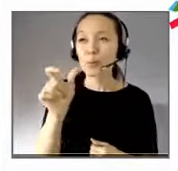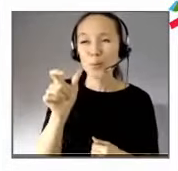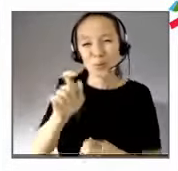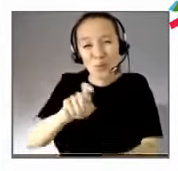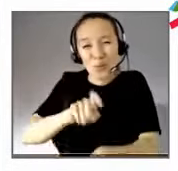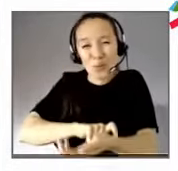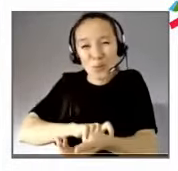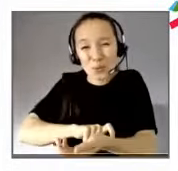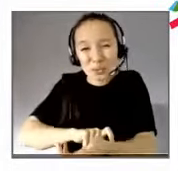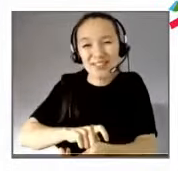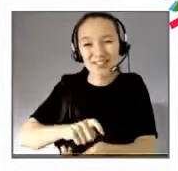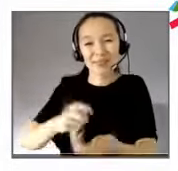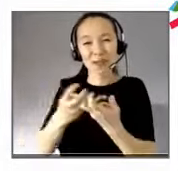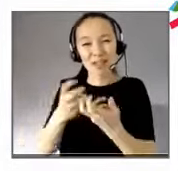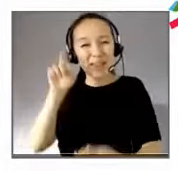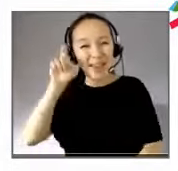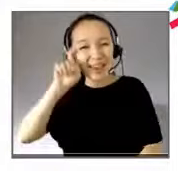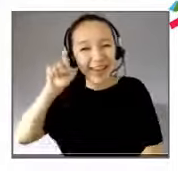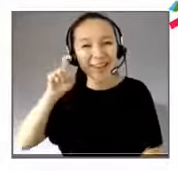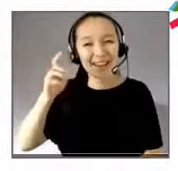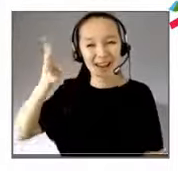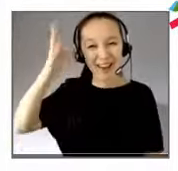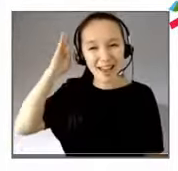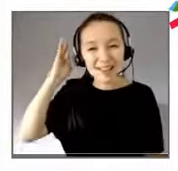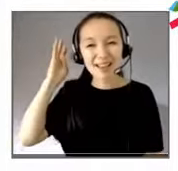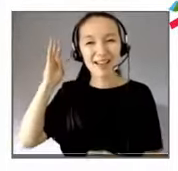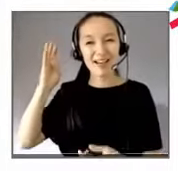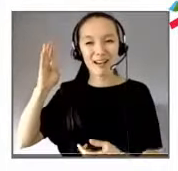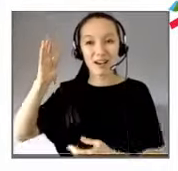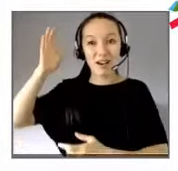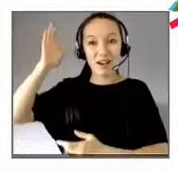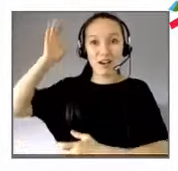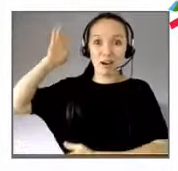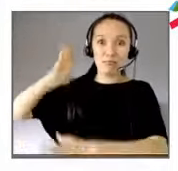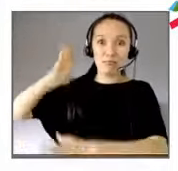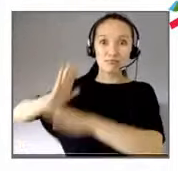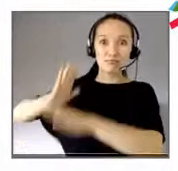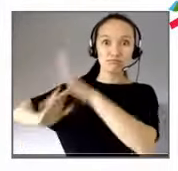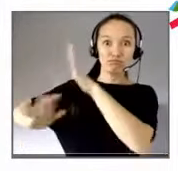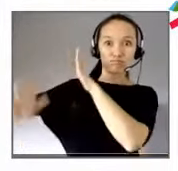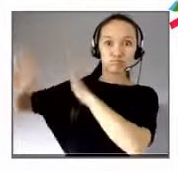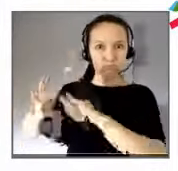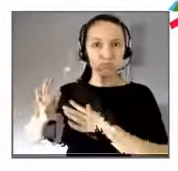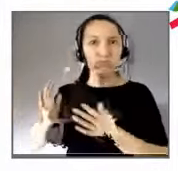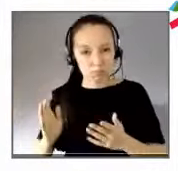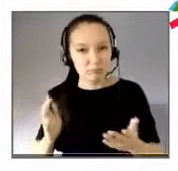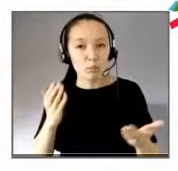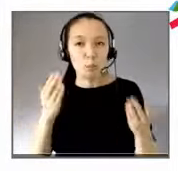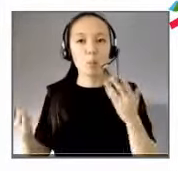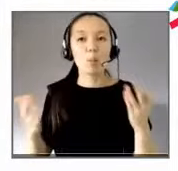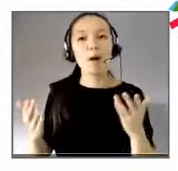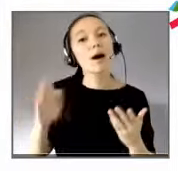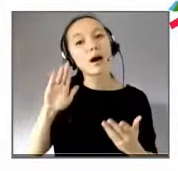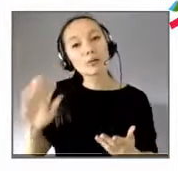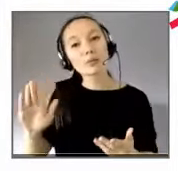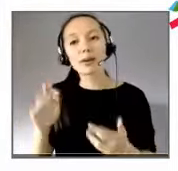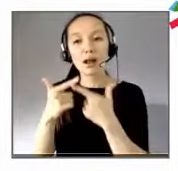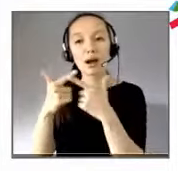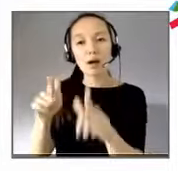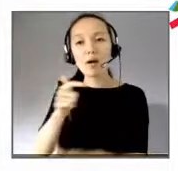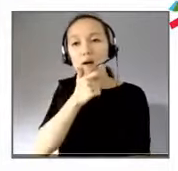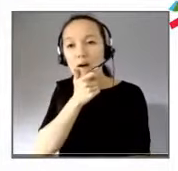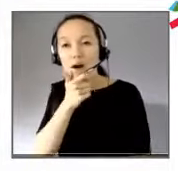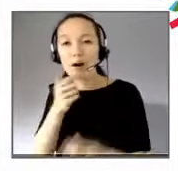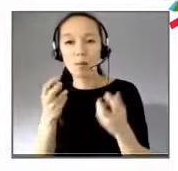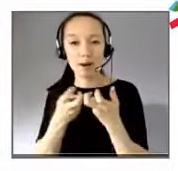comme le grec et le latin qui ont une histoire beaucoup plus longue que la langue anglo-saxonne, par exemple, la langue par excellence de l'entreprise.